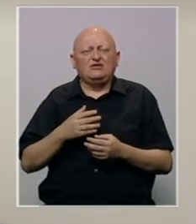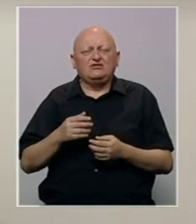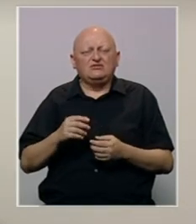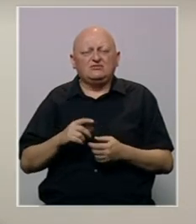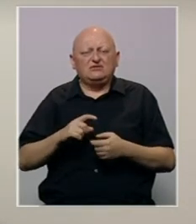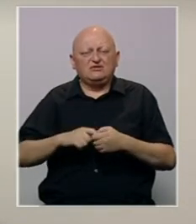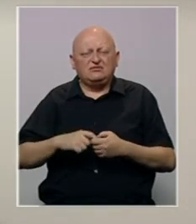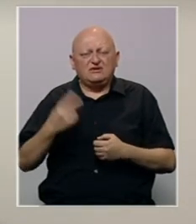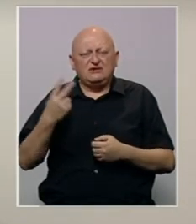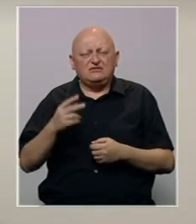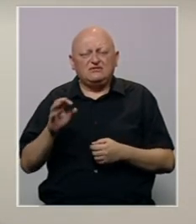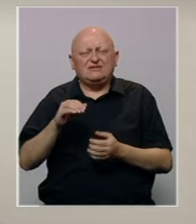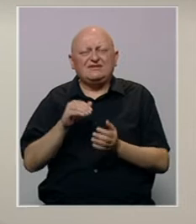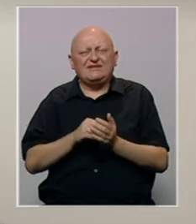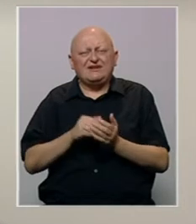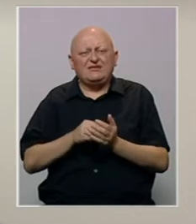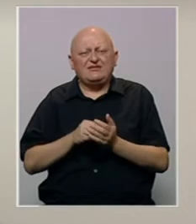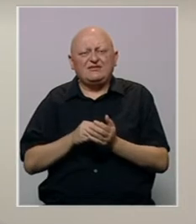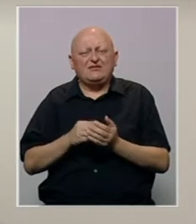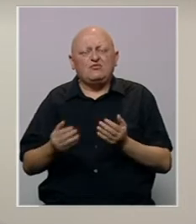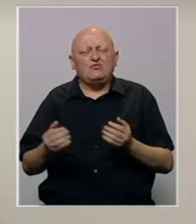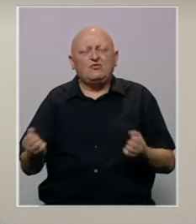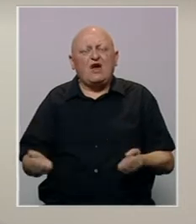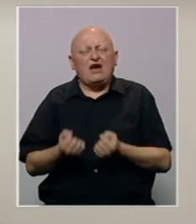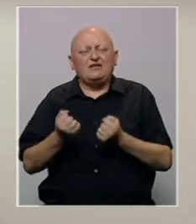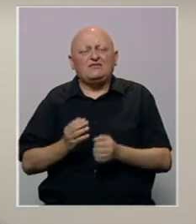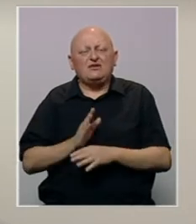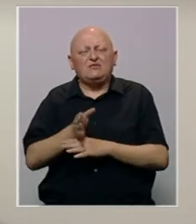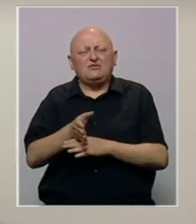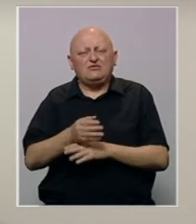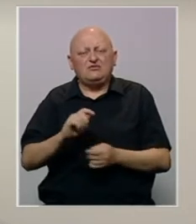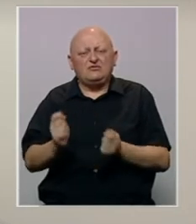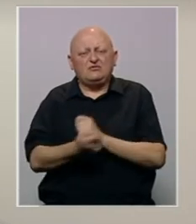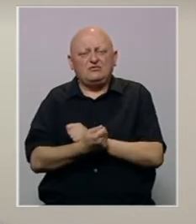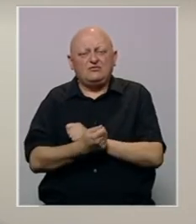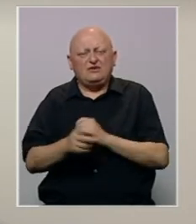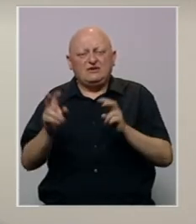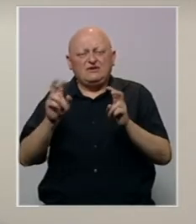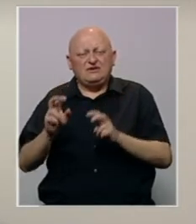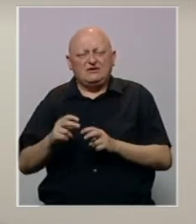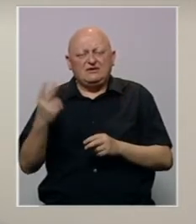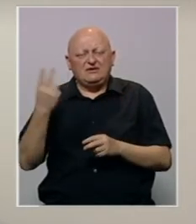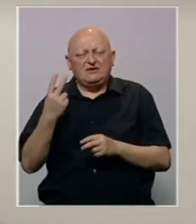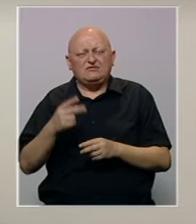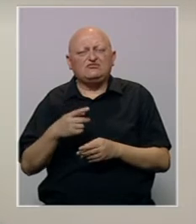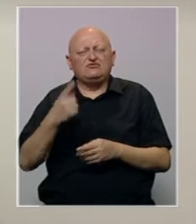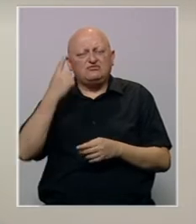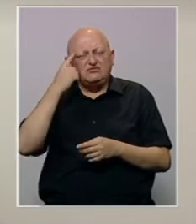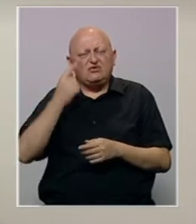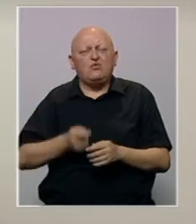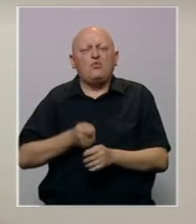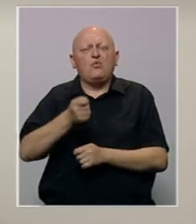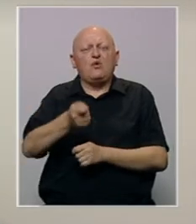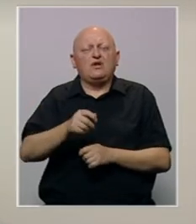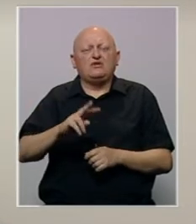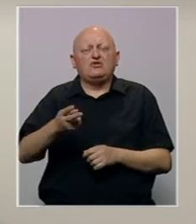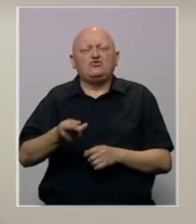rezerne valute, bi se trebalo puno aktivnije pristupiti mijenjanju strukture rezervi u smislu ulaganja